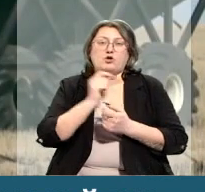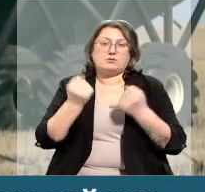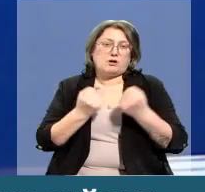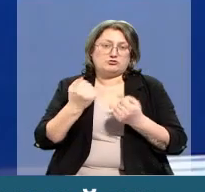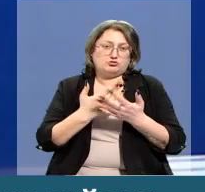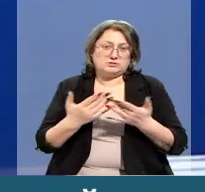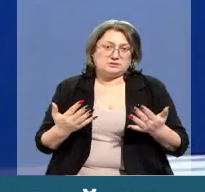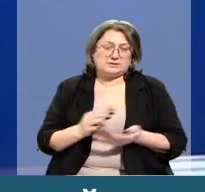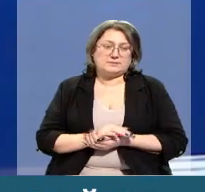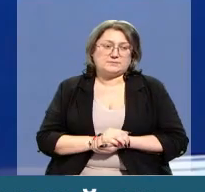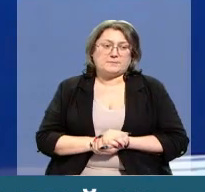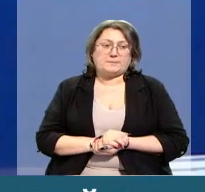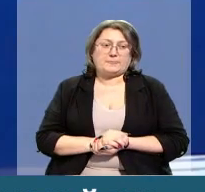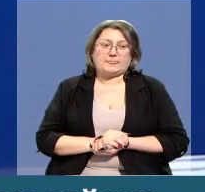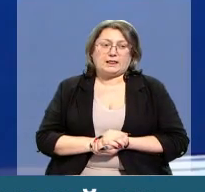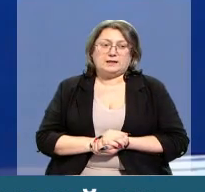сельхозтехники.